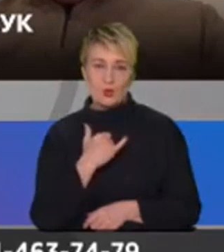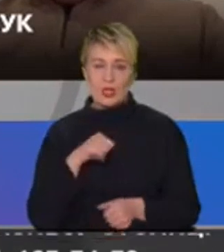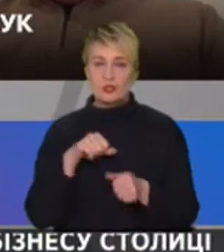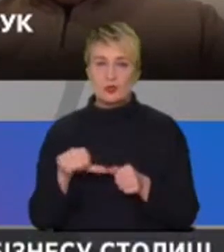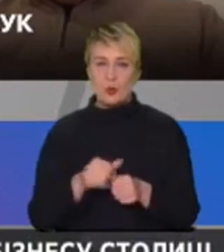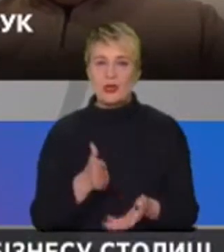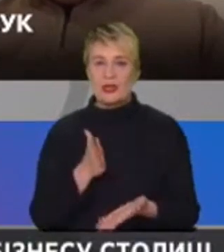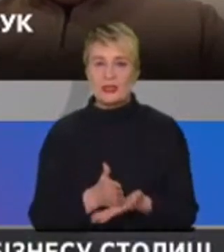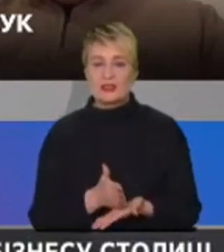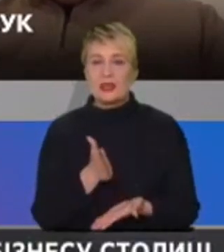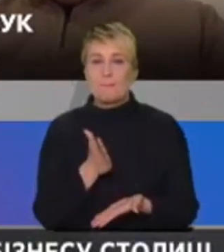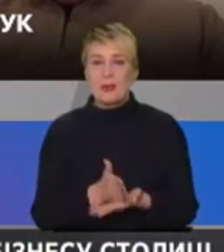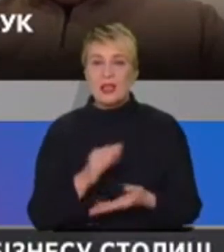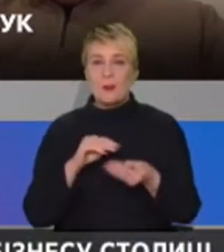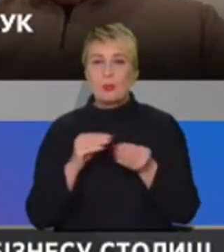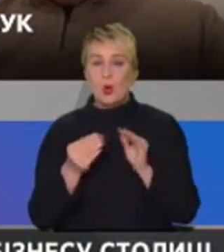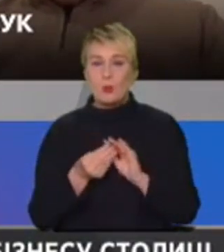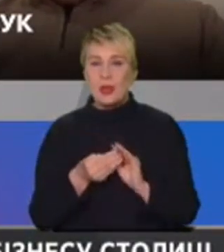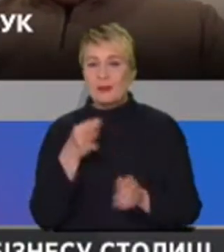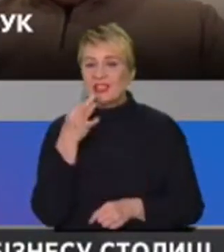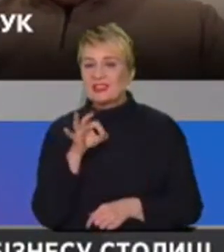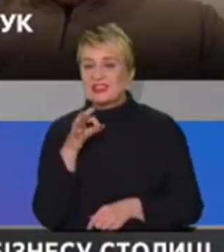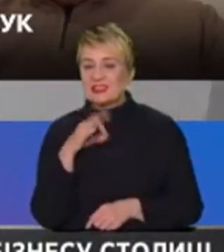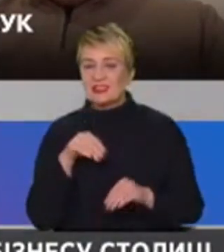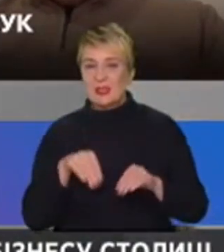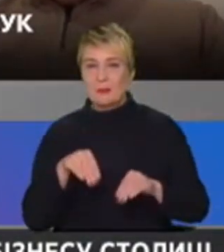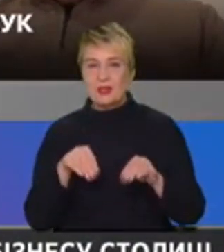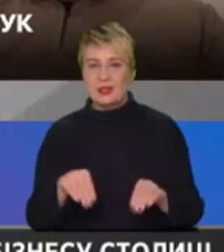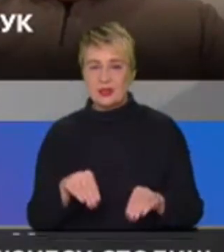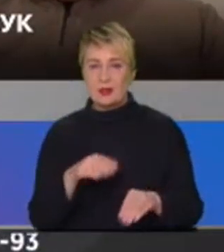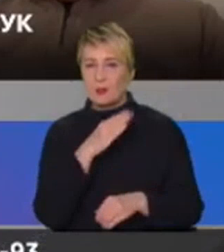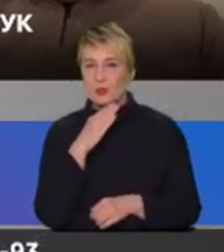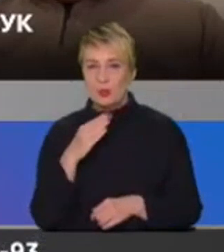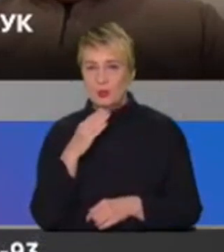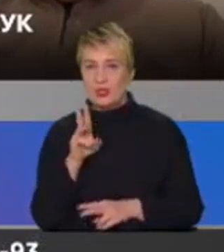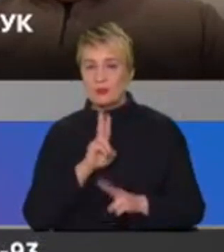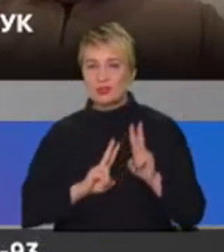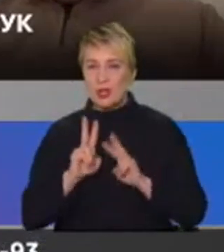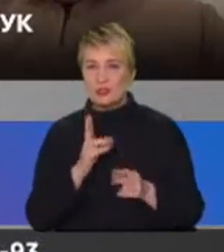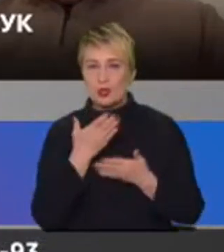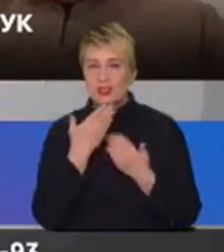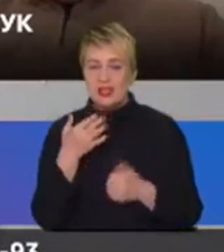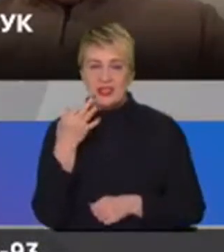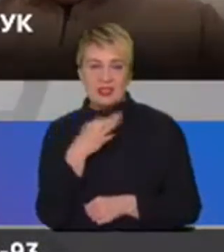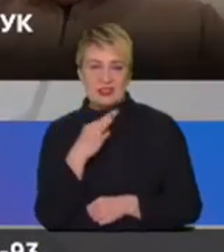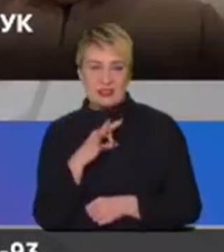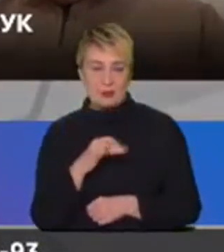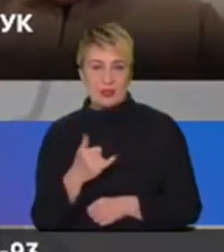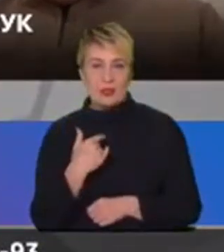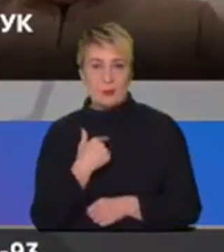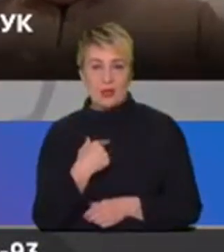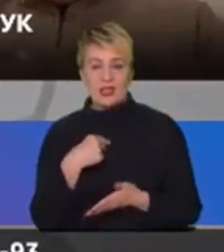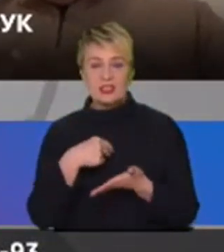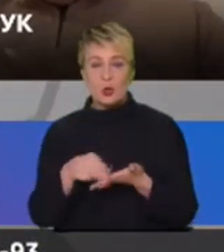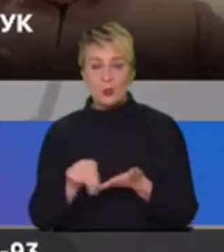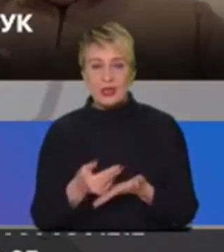Були проблеми з семенами, багато фермерів жалують, що немає семян. Але у нас получилось так, що ми семена закупили